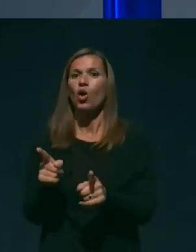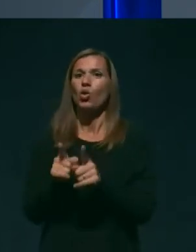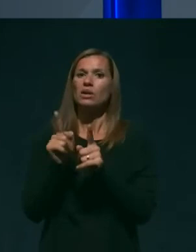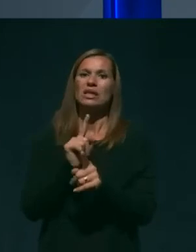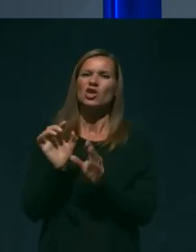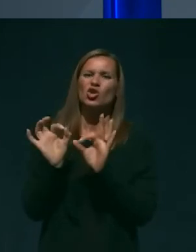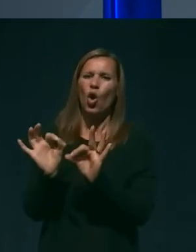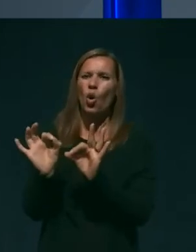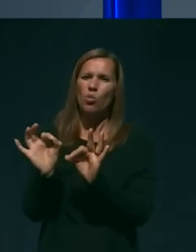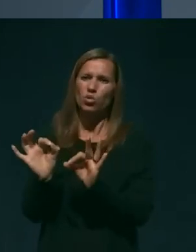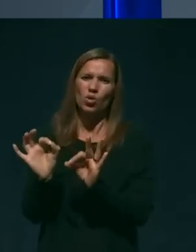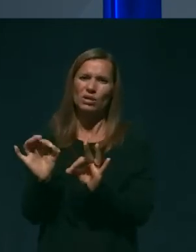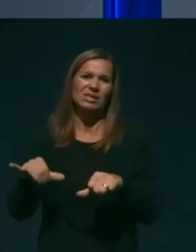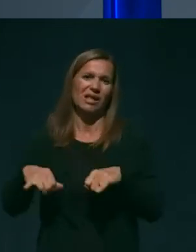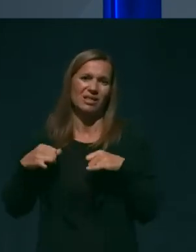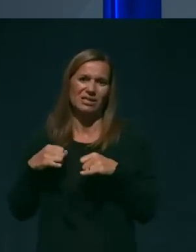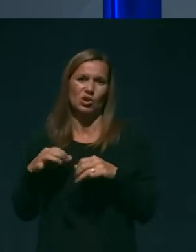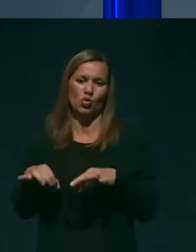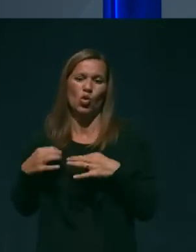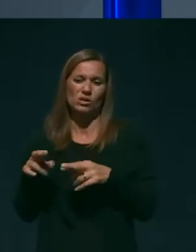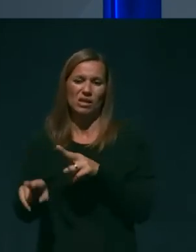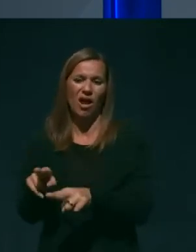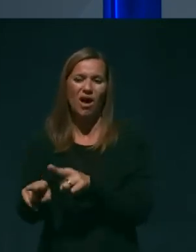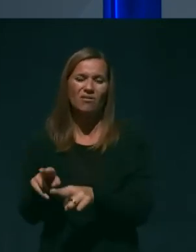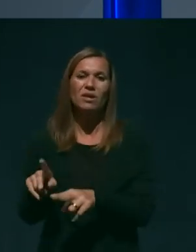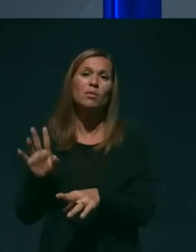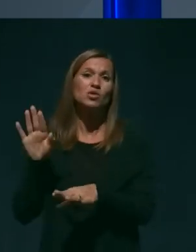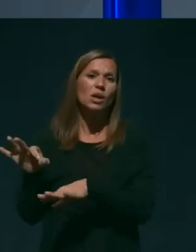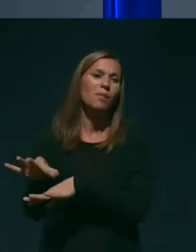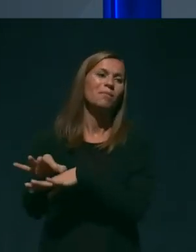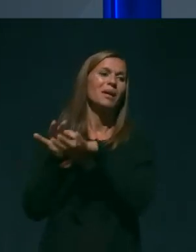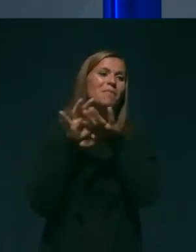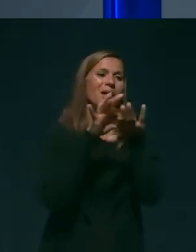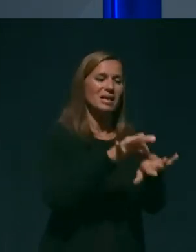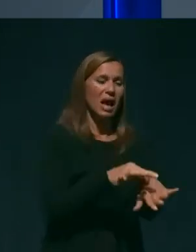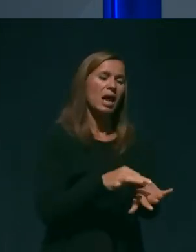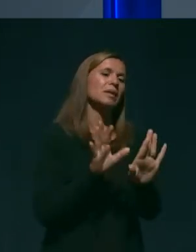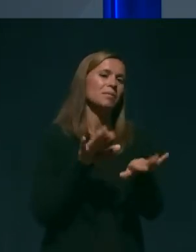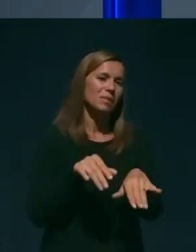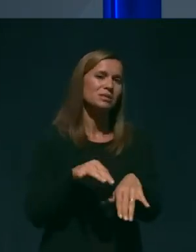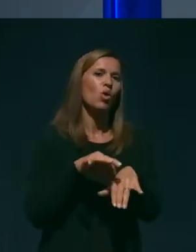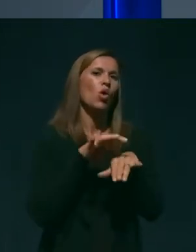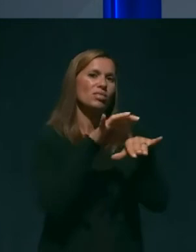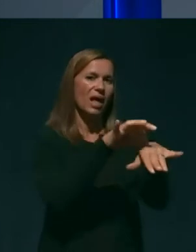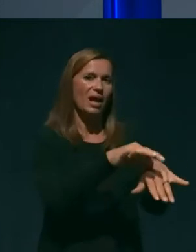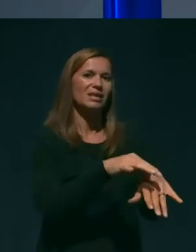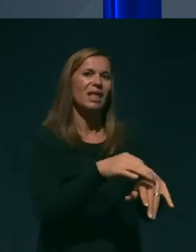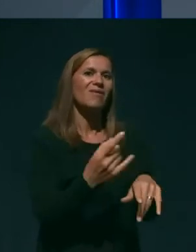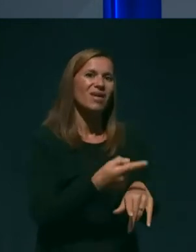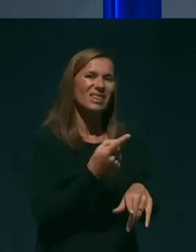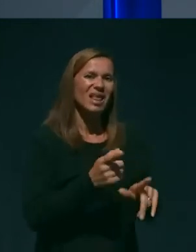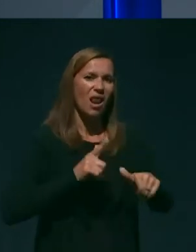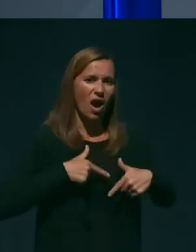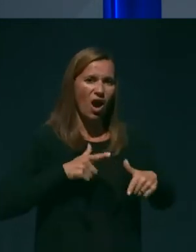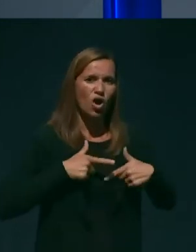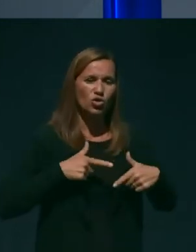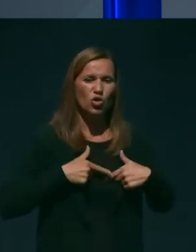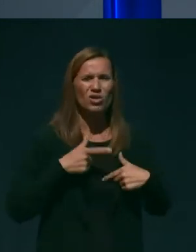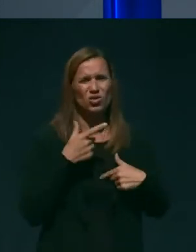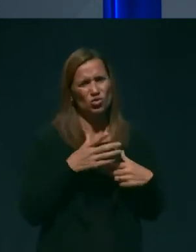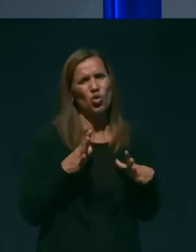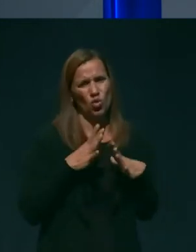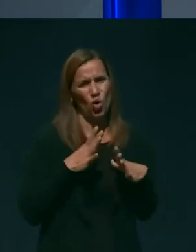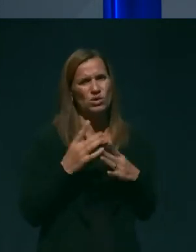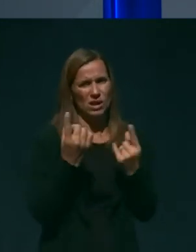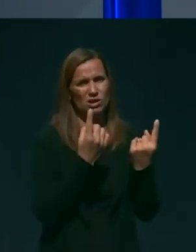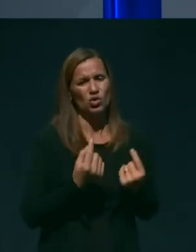ga intenzivno zdravi, pa je bil vendarle pripeljan, pa smo ga vendarle dali na ventilator in veste, to so potem grozne situacije.